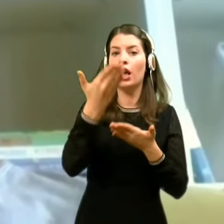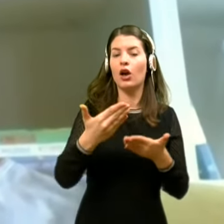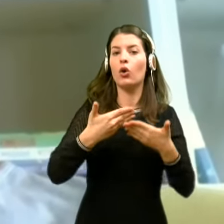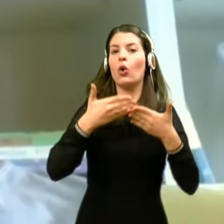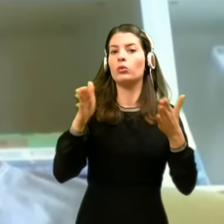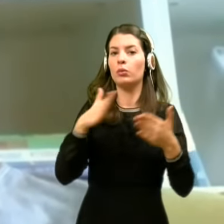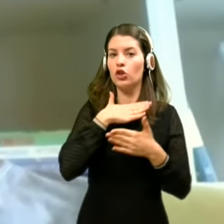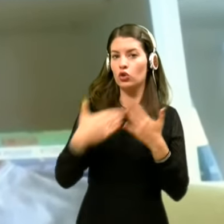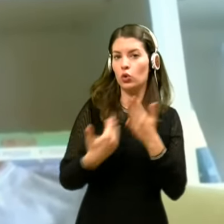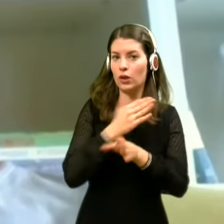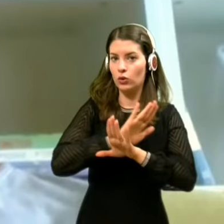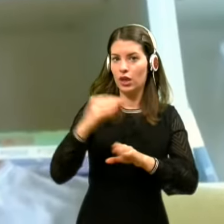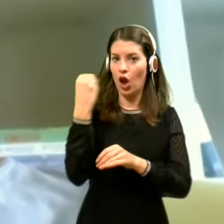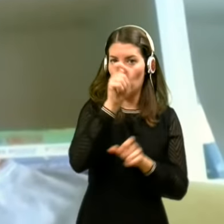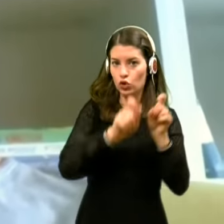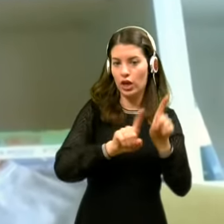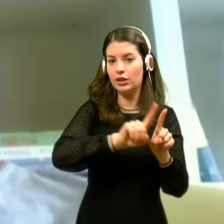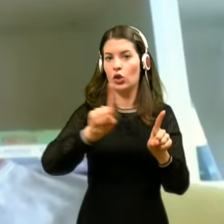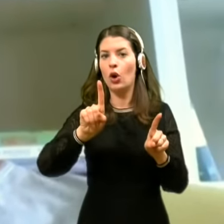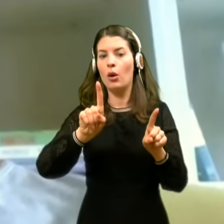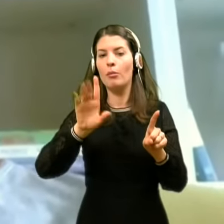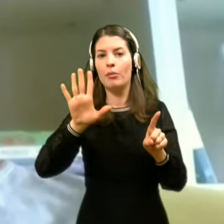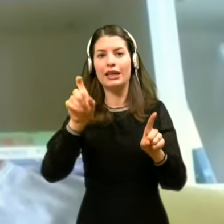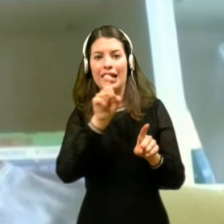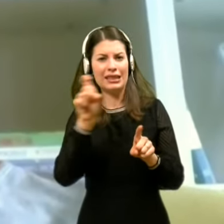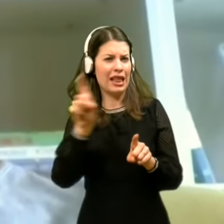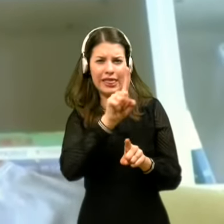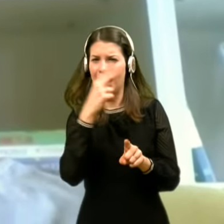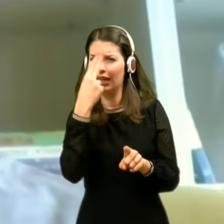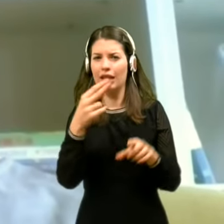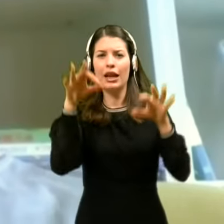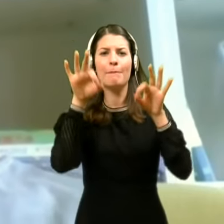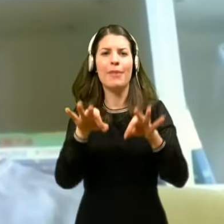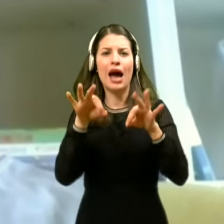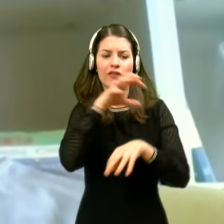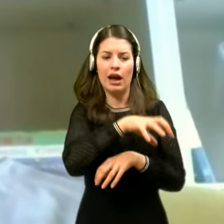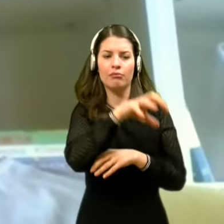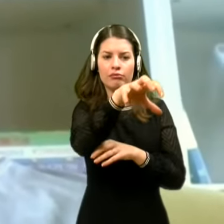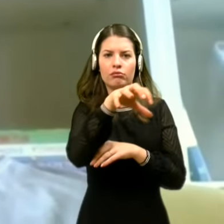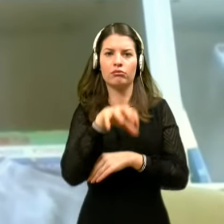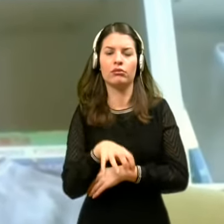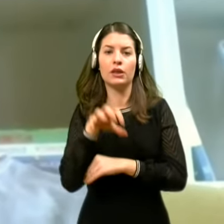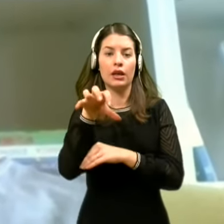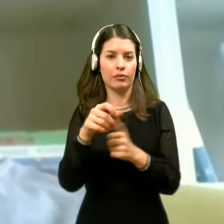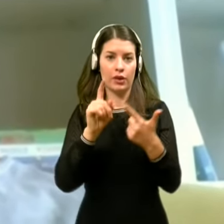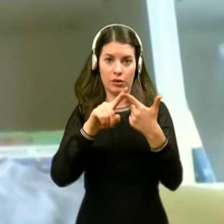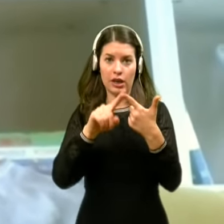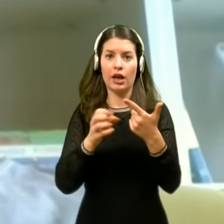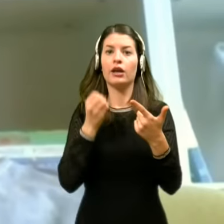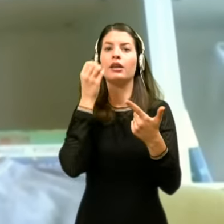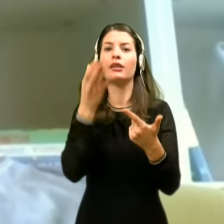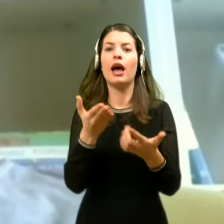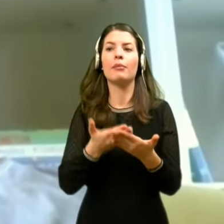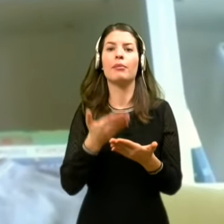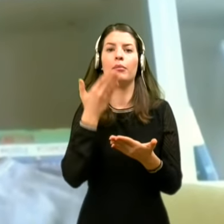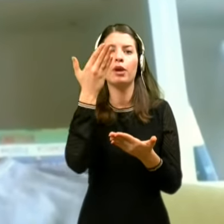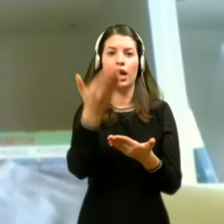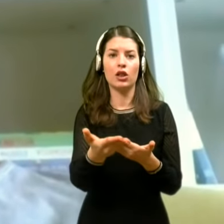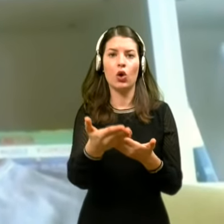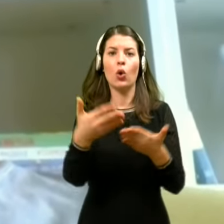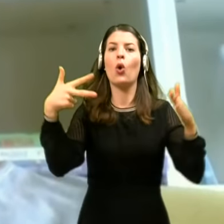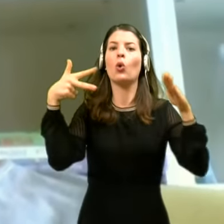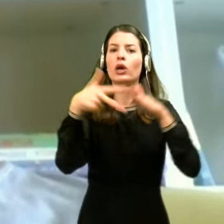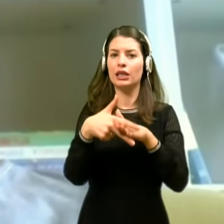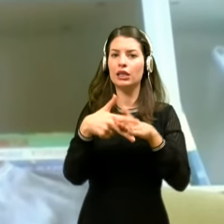učence do petega razreda, torej ne glede na obarvanost regije in pa kdaj ste predlagali ukinite